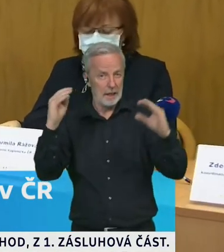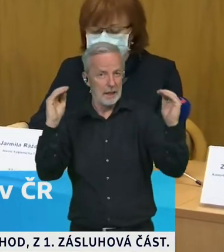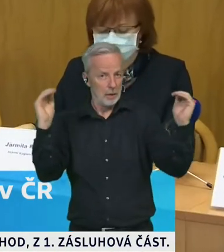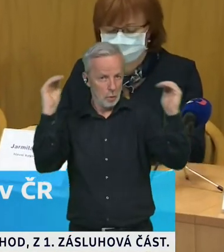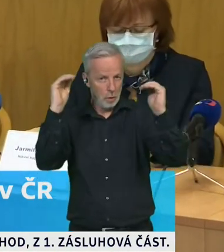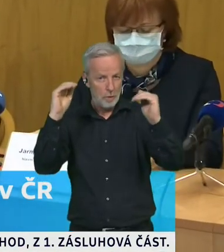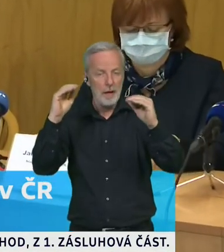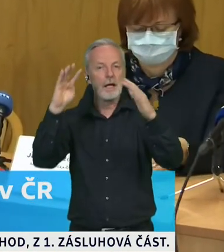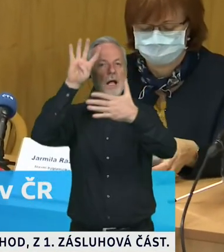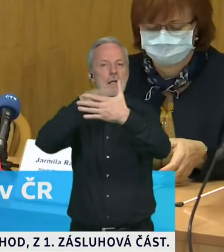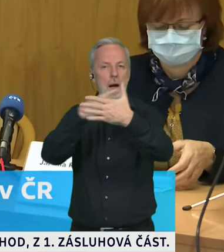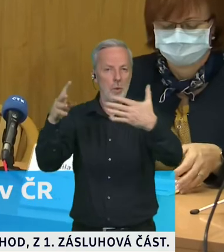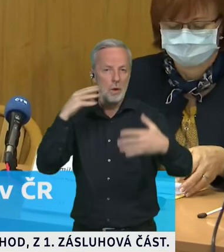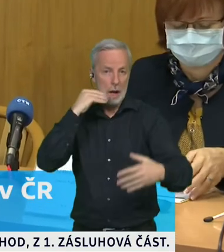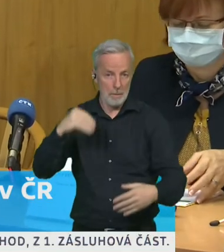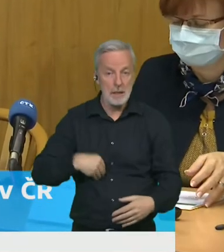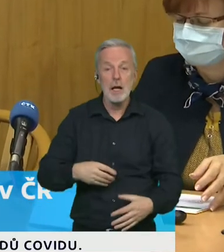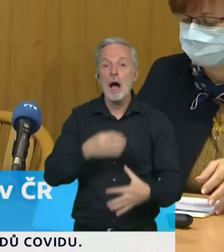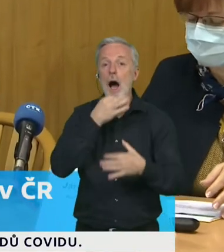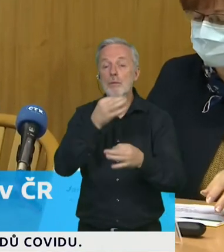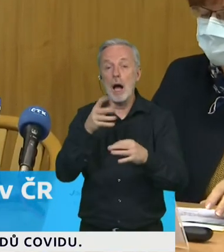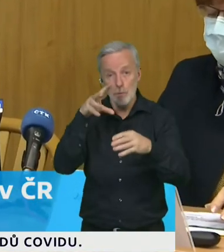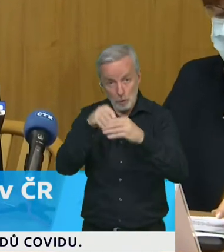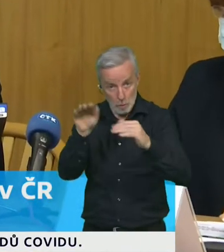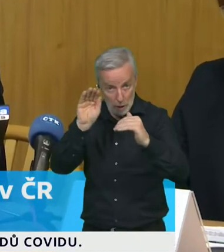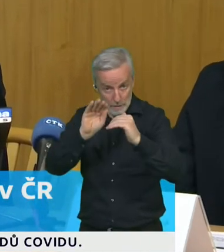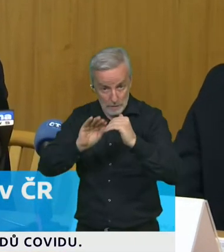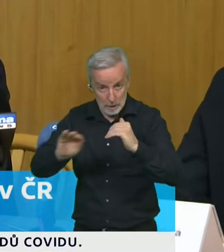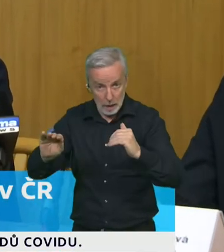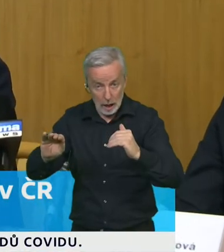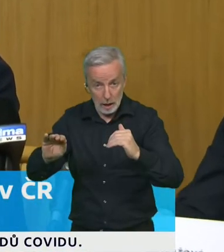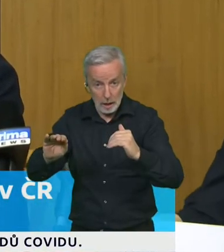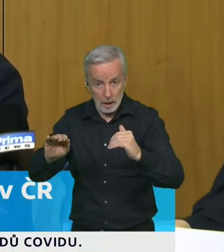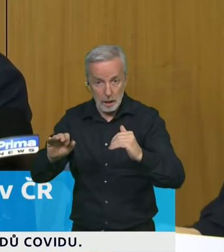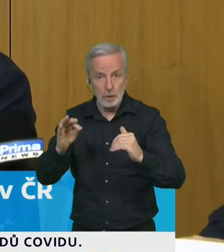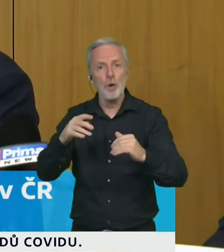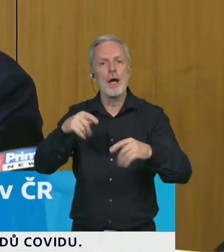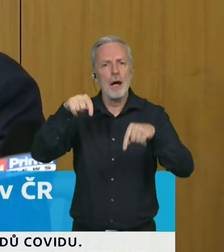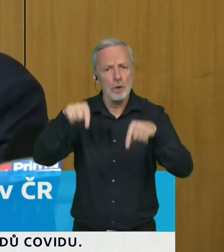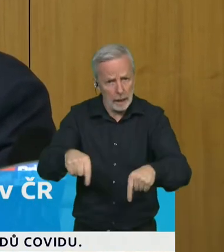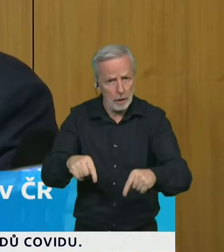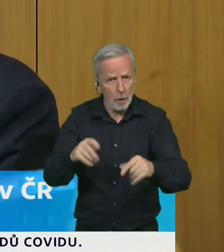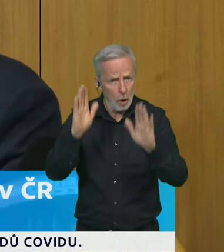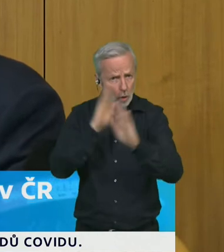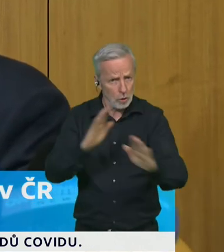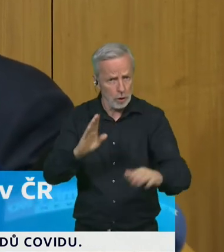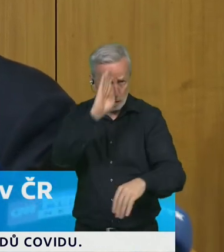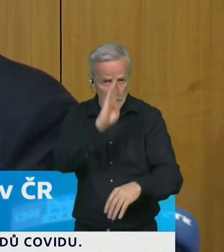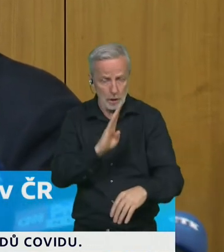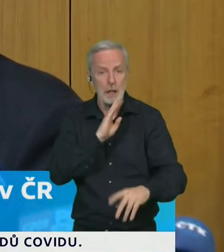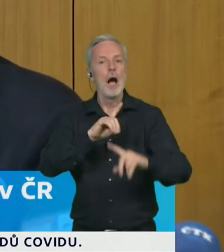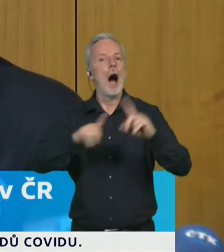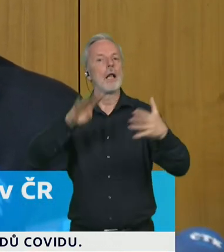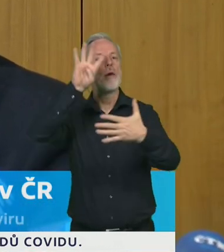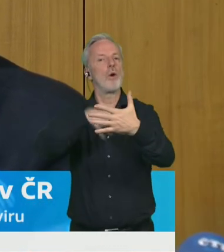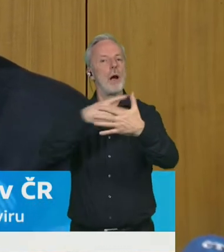o to jestli ty výjimky budou takto dány jenom v této luně toho přechodného vlastně zpřísnění anebo budete tu tabulku upravovat